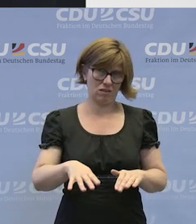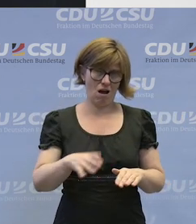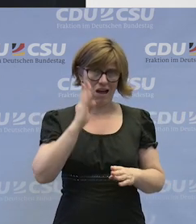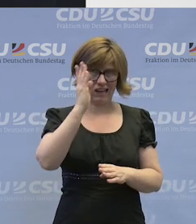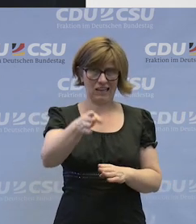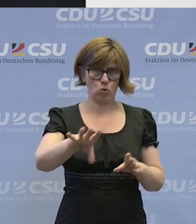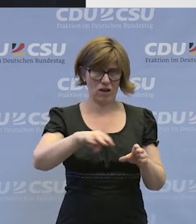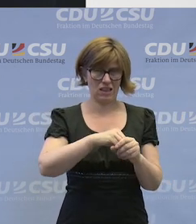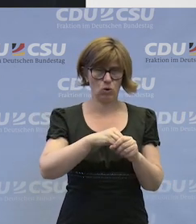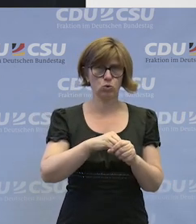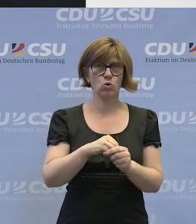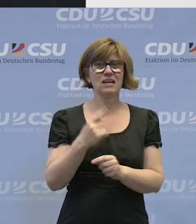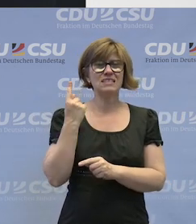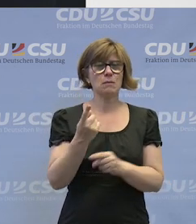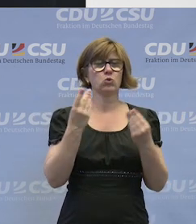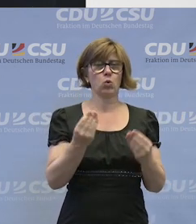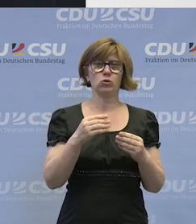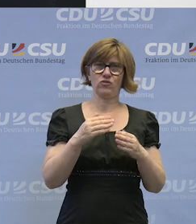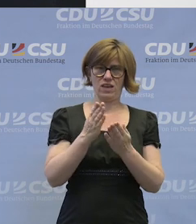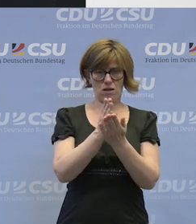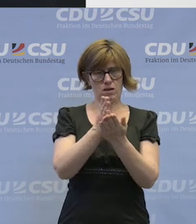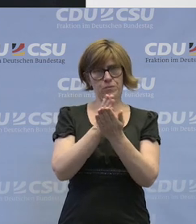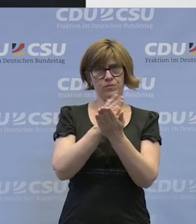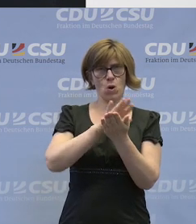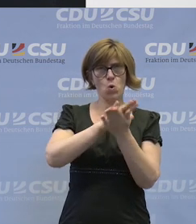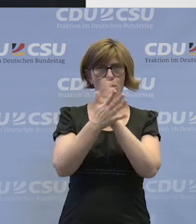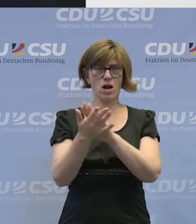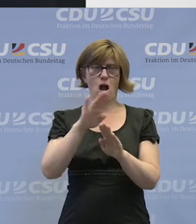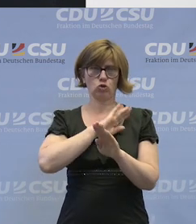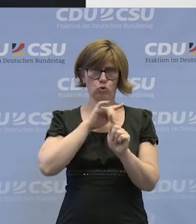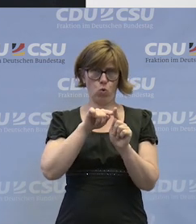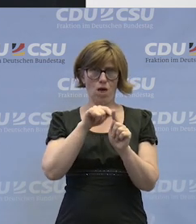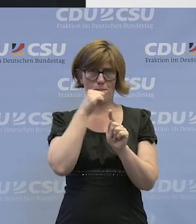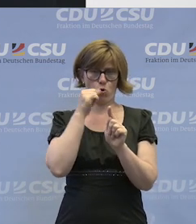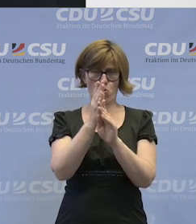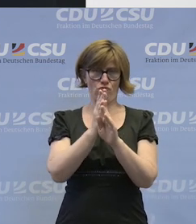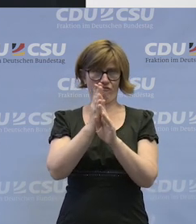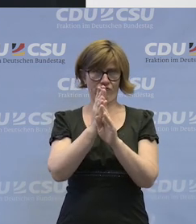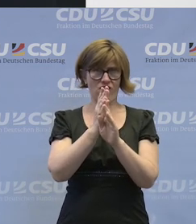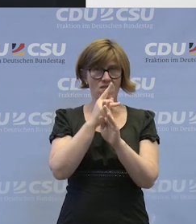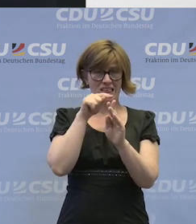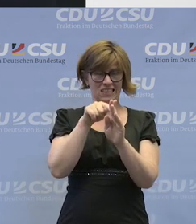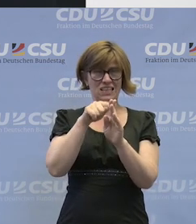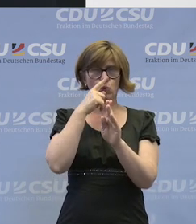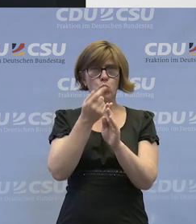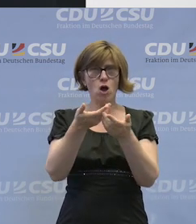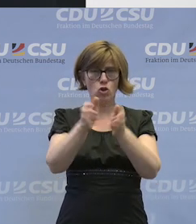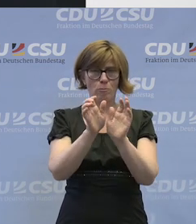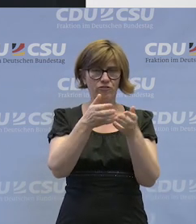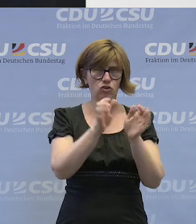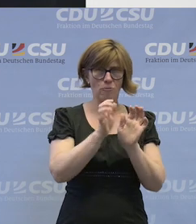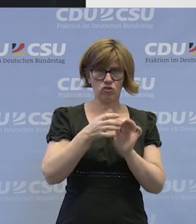Richtung Inklusion. Sie sind nämlich immer an der Nahtstelle, Übergang, Schule, Beruf und wenn es da nur um Töpfe